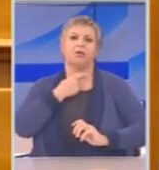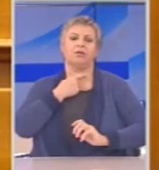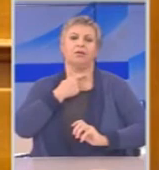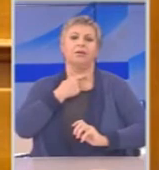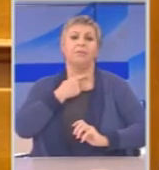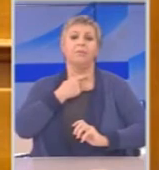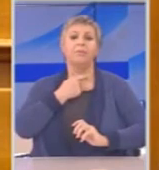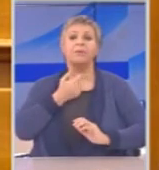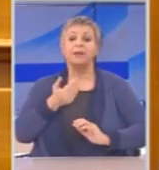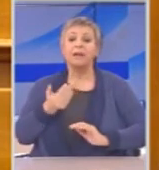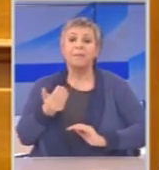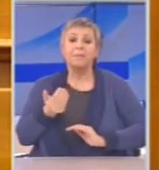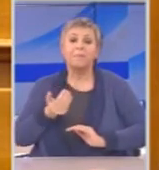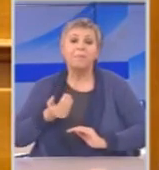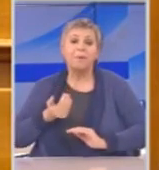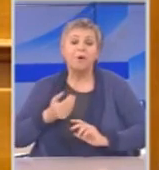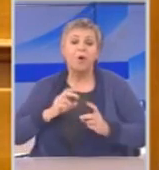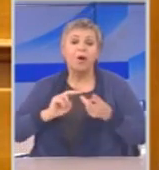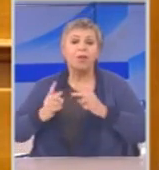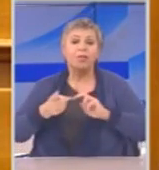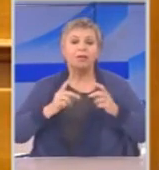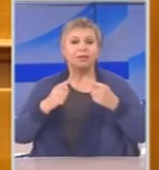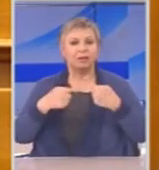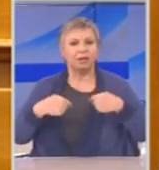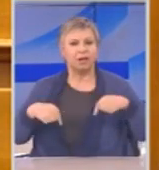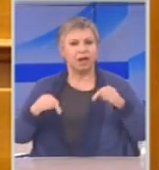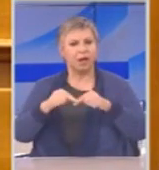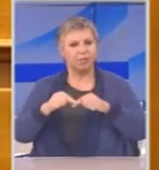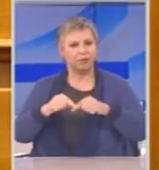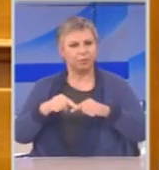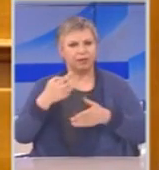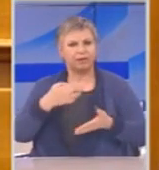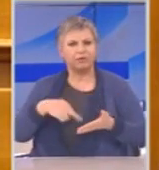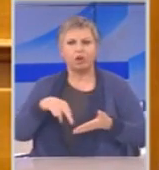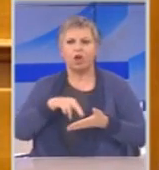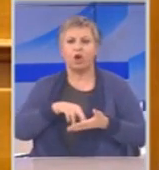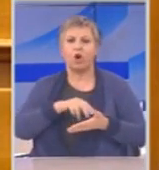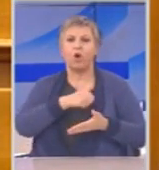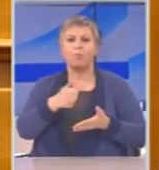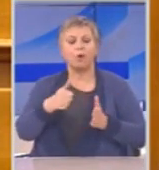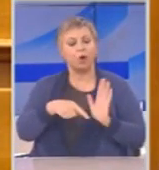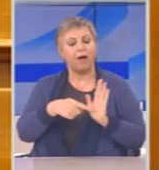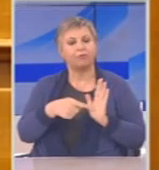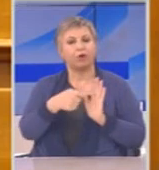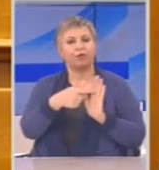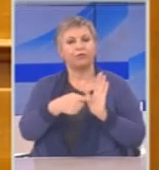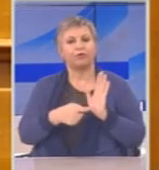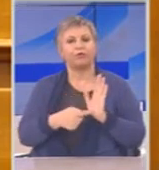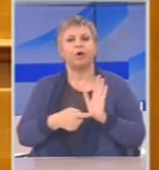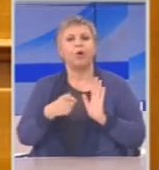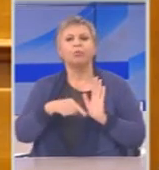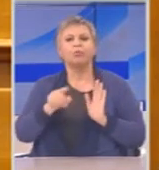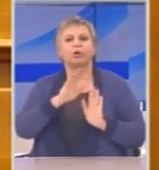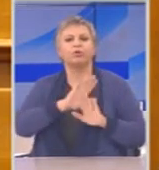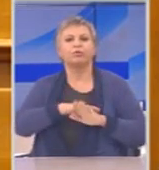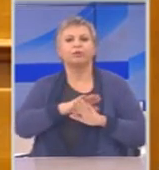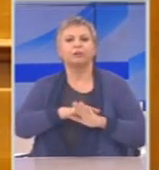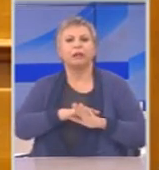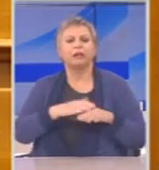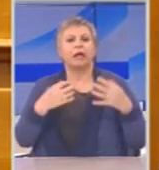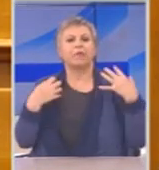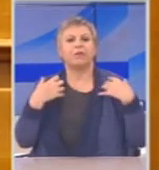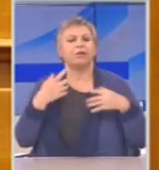δεν έχει μόνο το χαρακτήρα και το ρόλο που της δίνει ο κανονισμός της Βουλής δηλαδή της συγκεκριμενοποίησης των ευθυνών αλλά μπορεί να